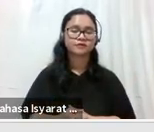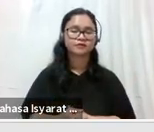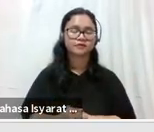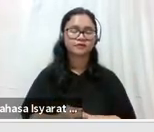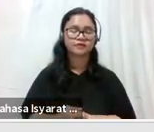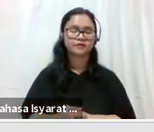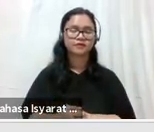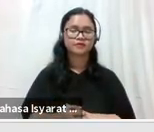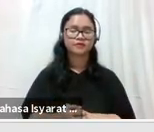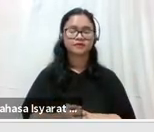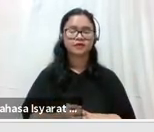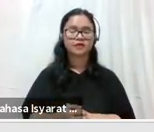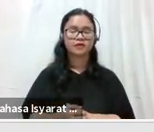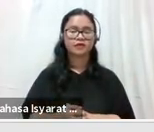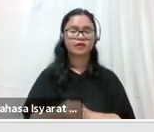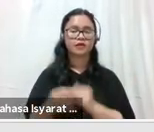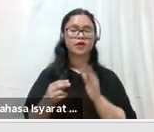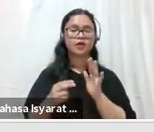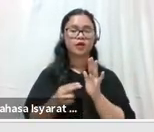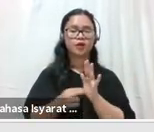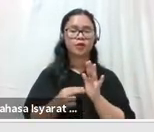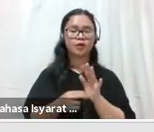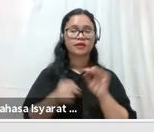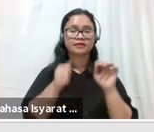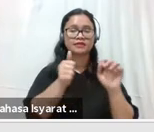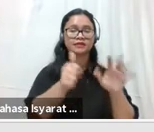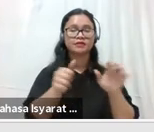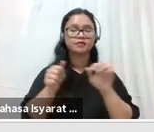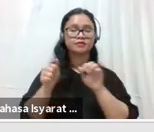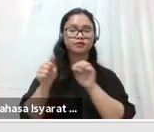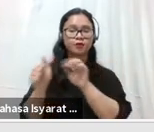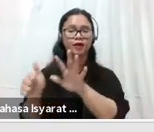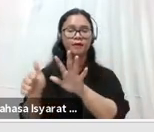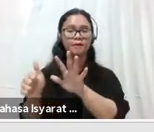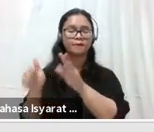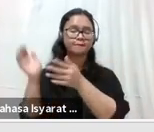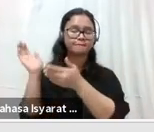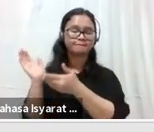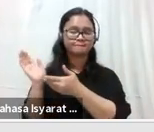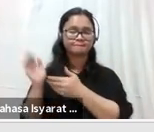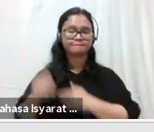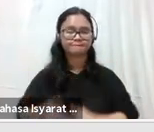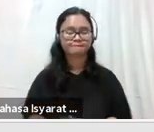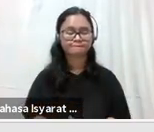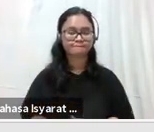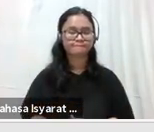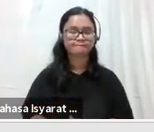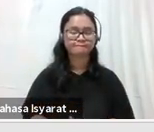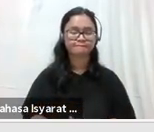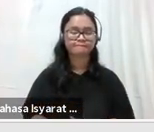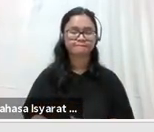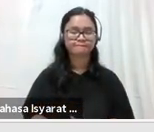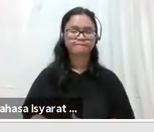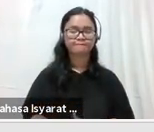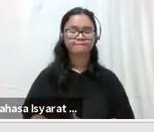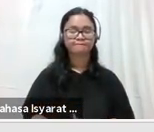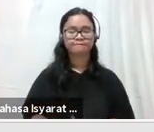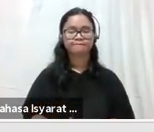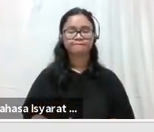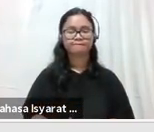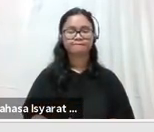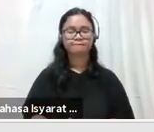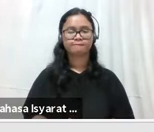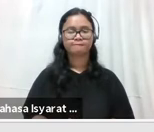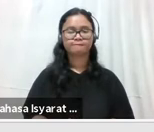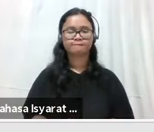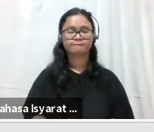dalam kurung Individu. 66, Marwan Dianto dalam kurung Individu.